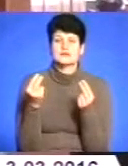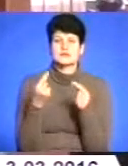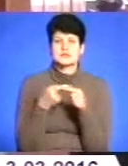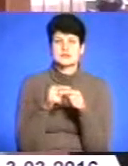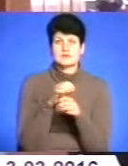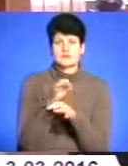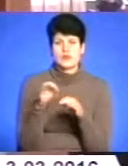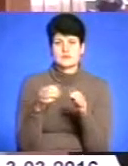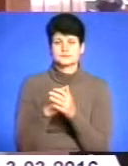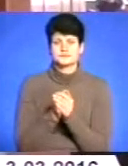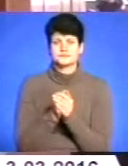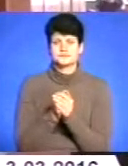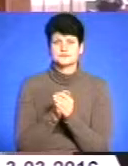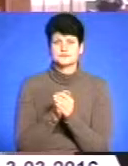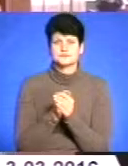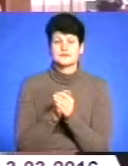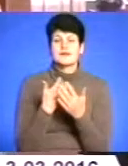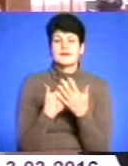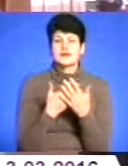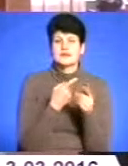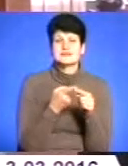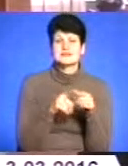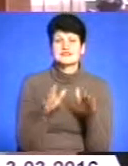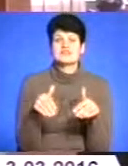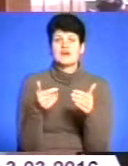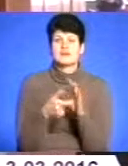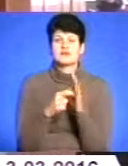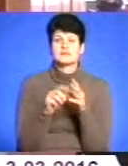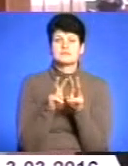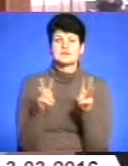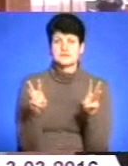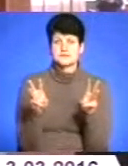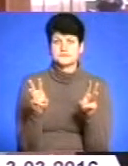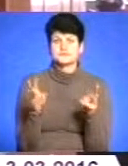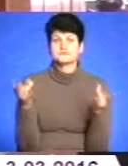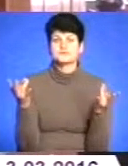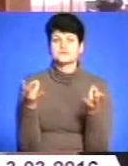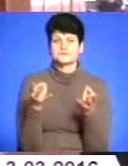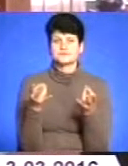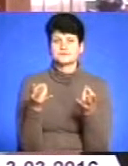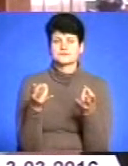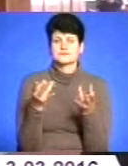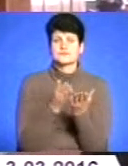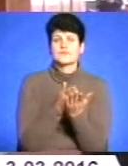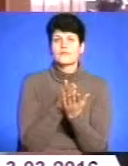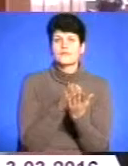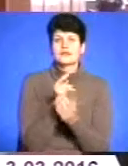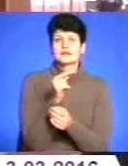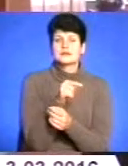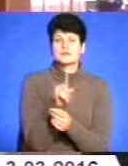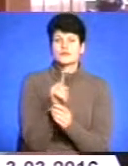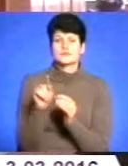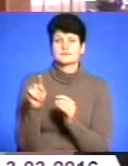проєктування. Ну, якраз оце звернення до Кабінету міністрів покликане деслугувати тим, щоб якось